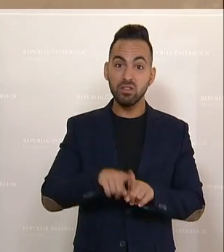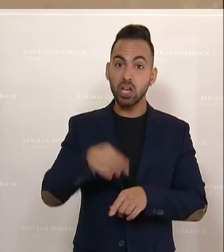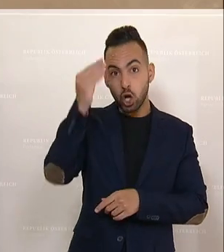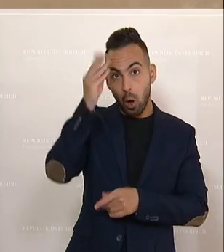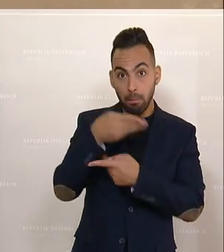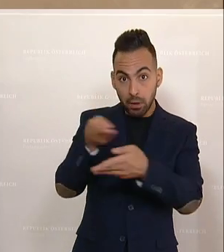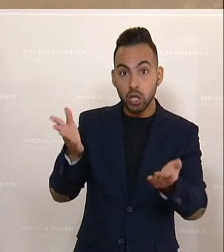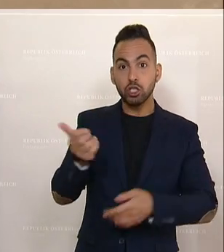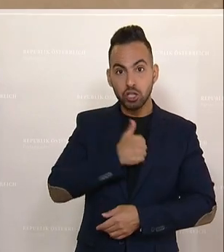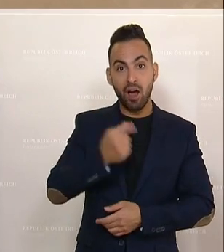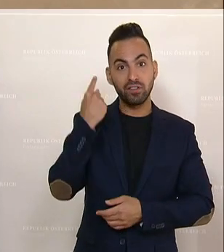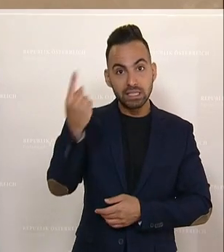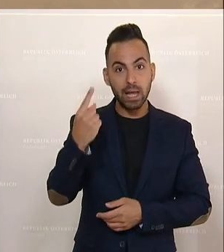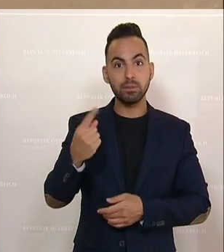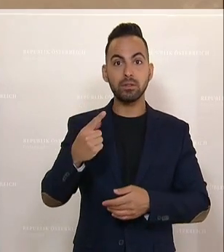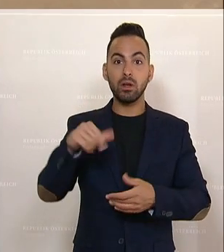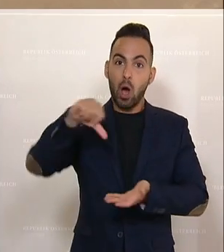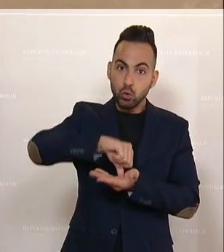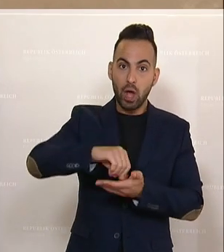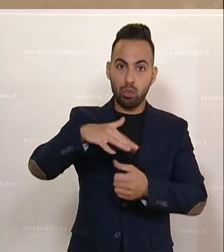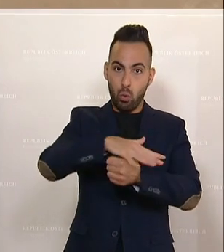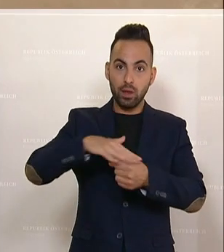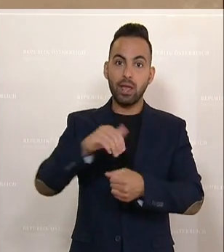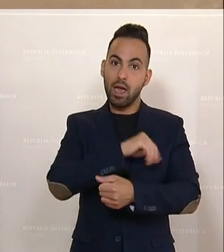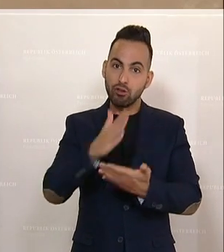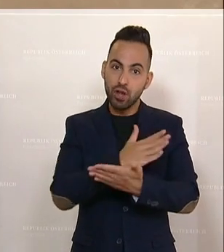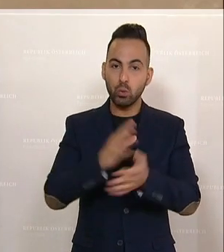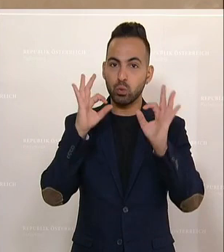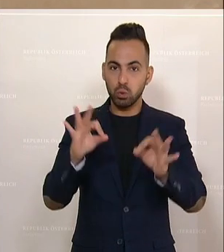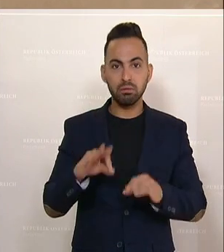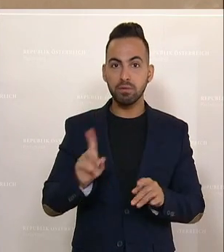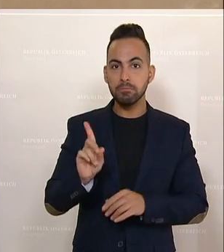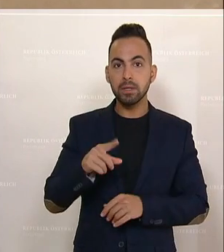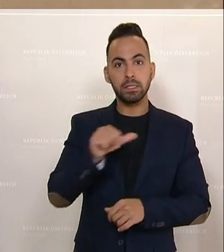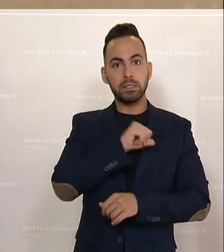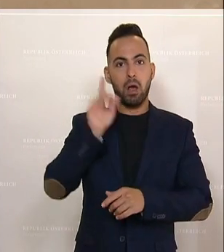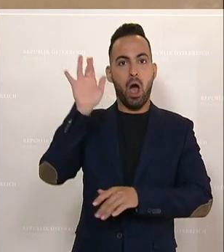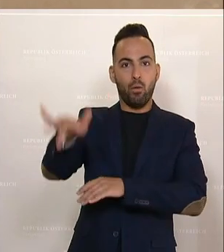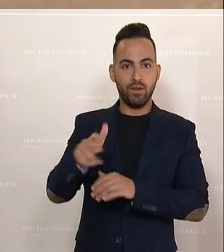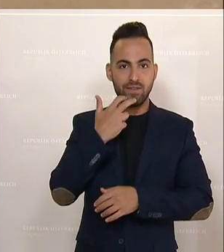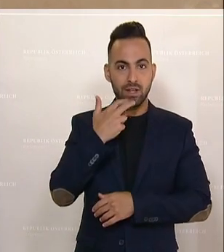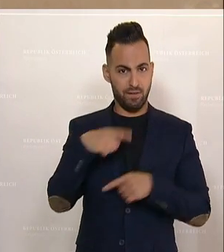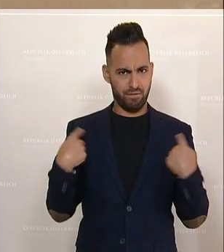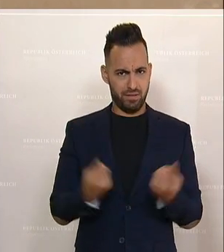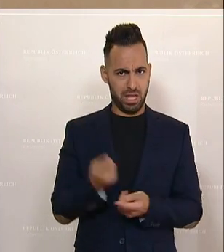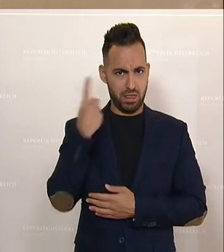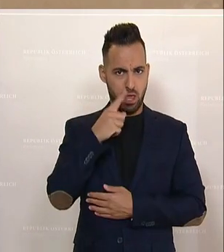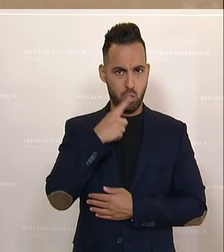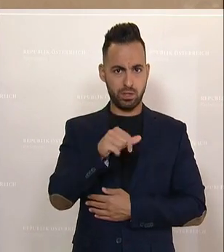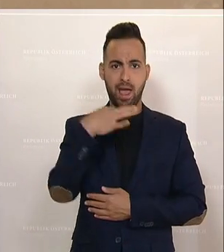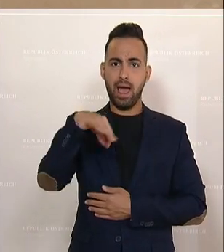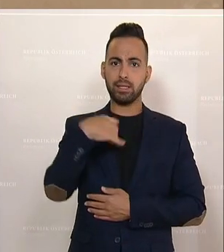Entscheidungen am Schulstandort getroffen werden können. Und wir NEOS sind die einzigen, die das glauben. Und wir glauben, dass gute